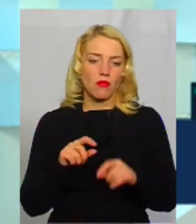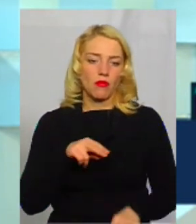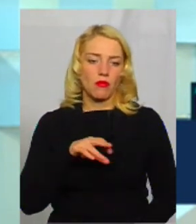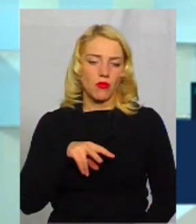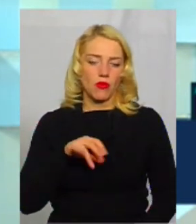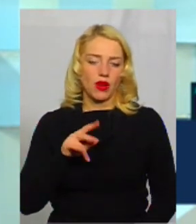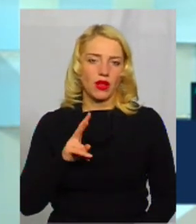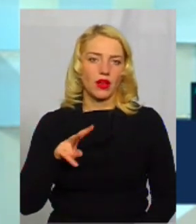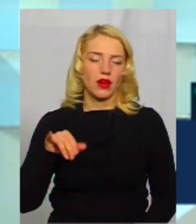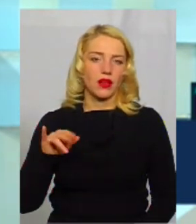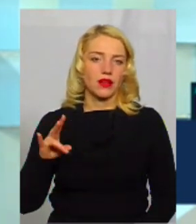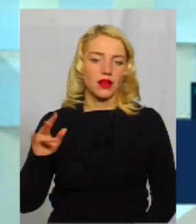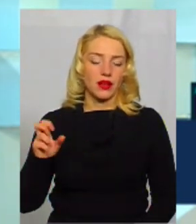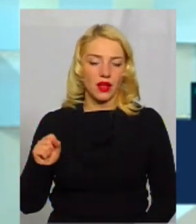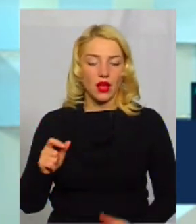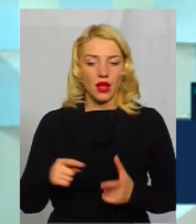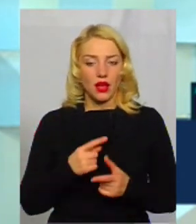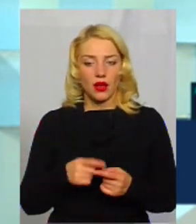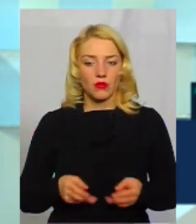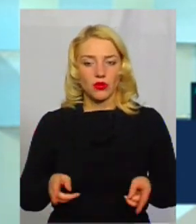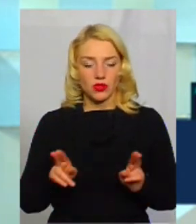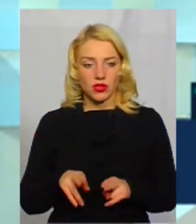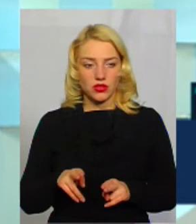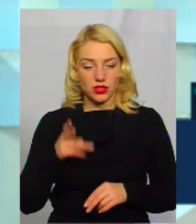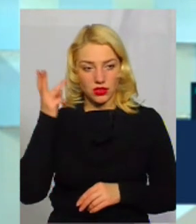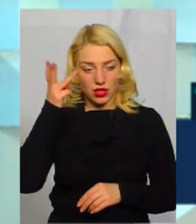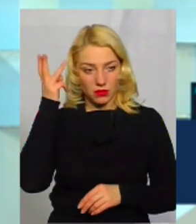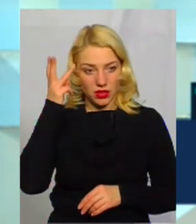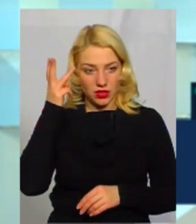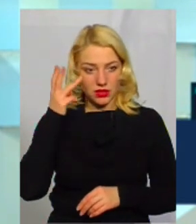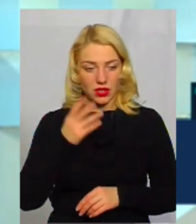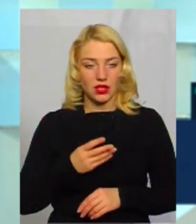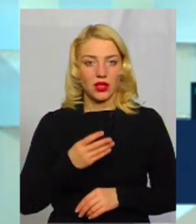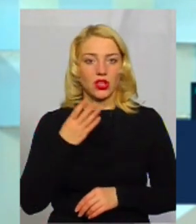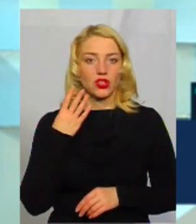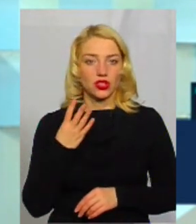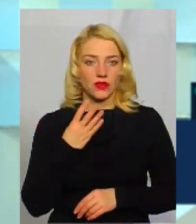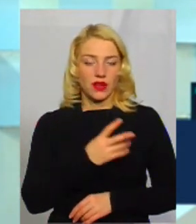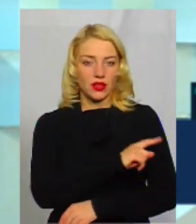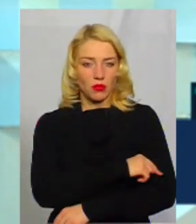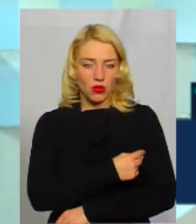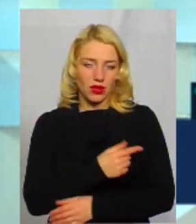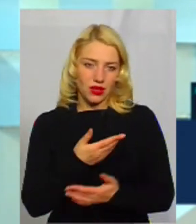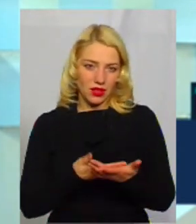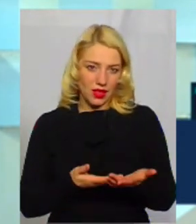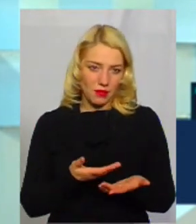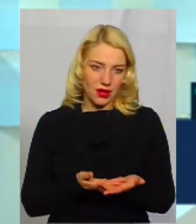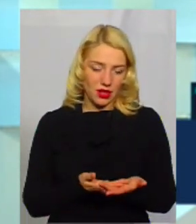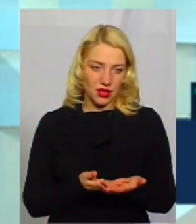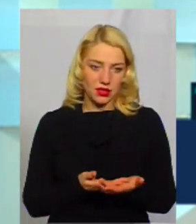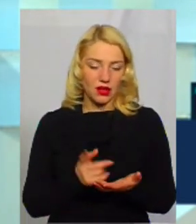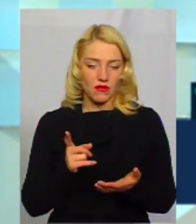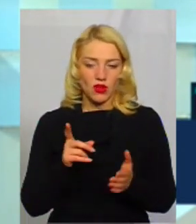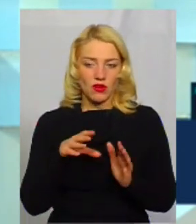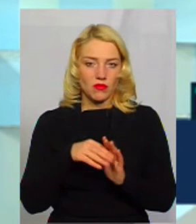Або залишається от Хмельницький, четверта поліклініка, наприклад. То ніби ви міста